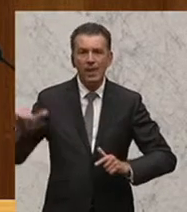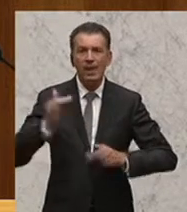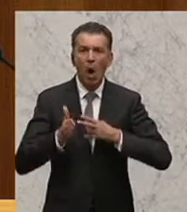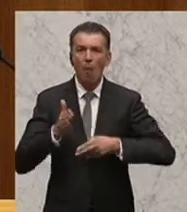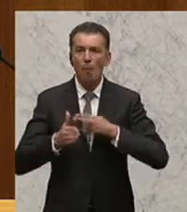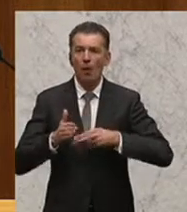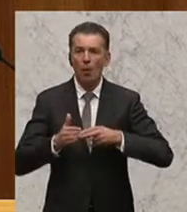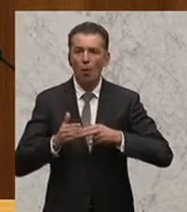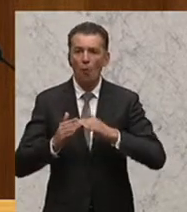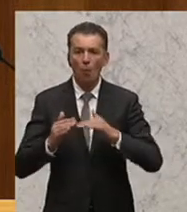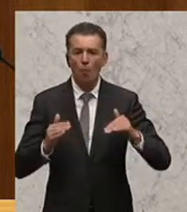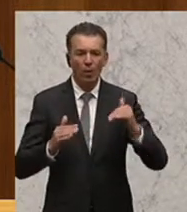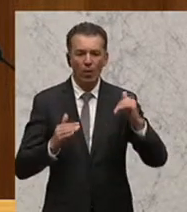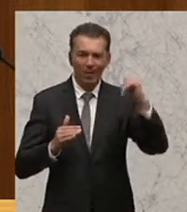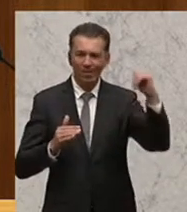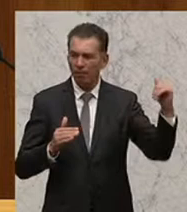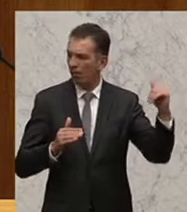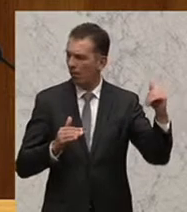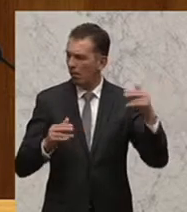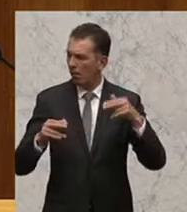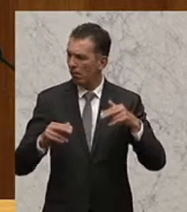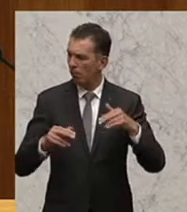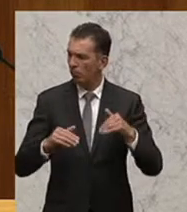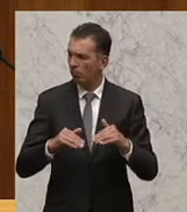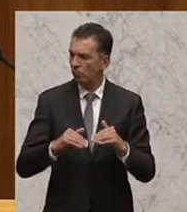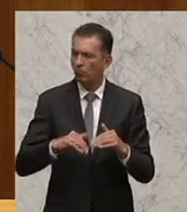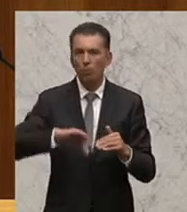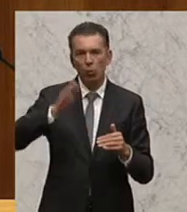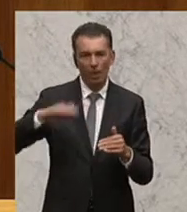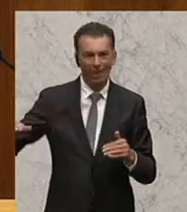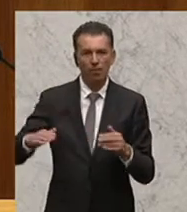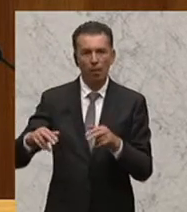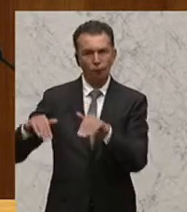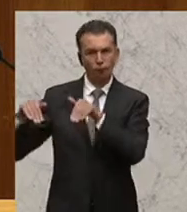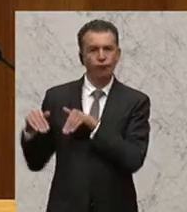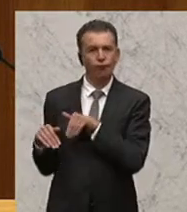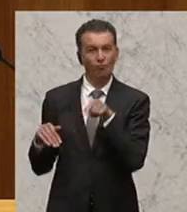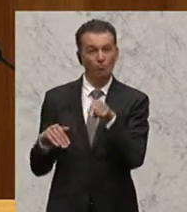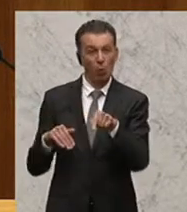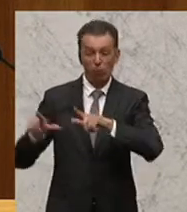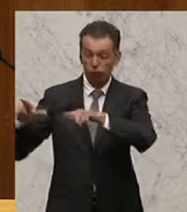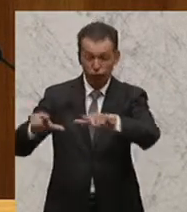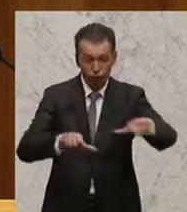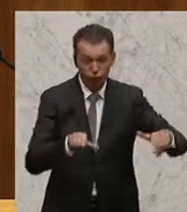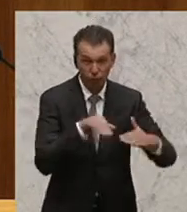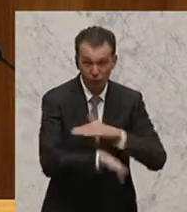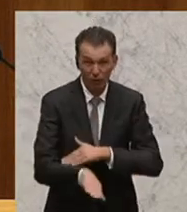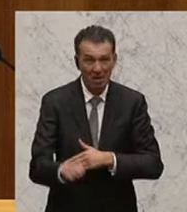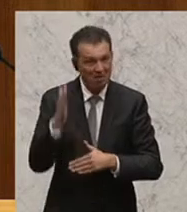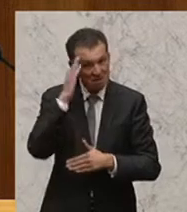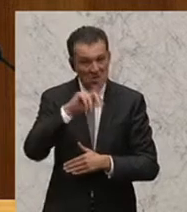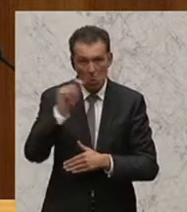zurückgezogen. Im Raum Budapest lagern tausende Flüchtlinge. Wir wissen, Ungarn stellt keine Unterkünfte bereit, die